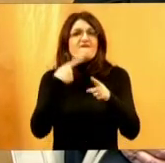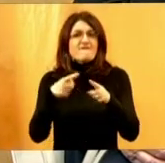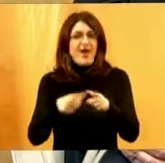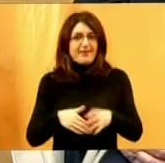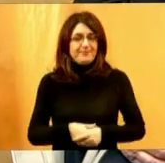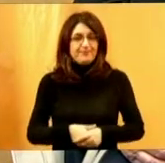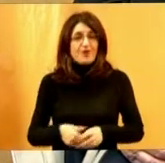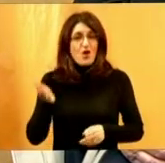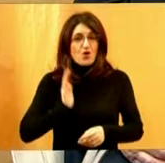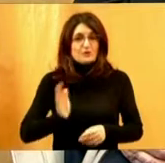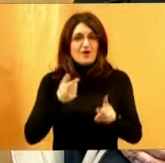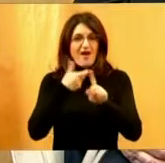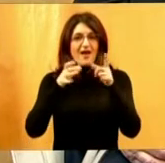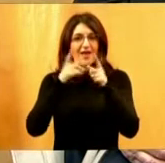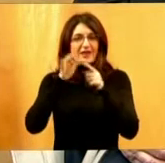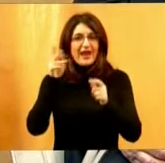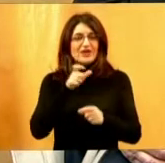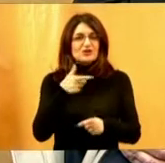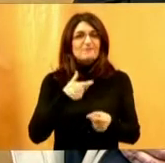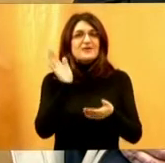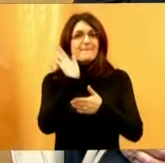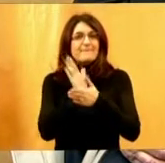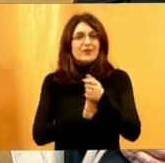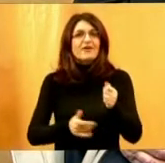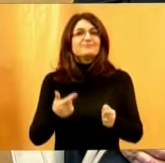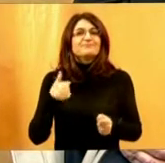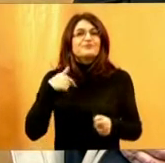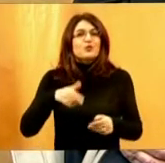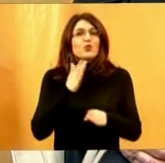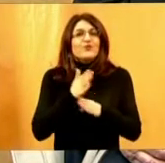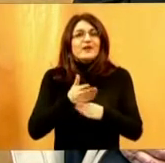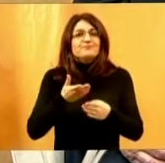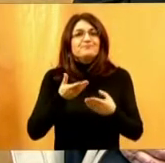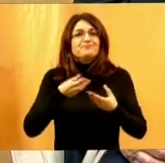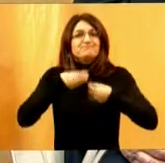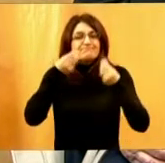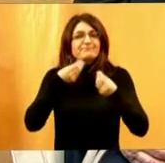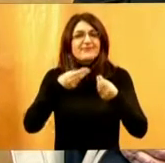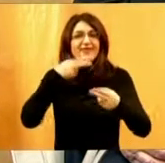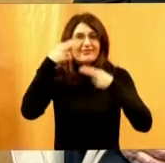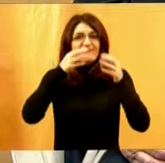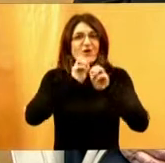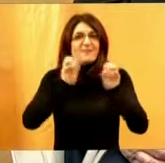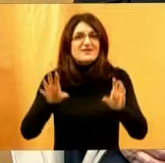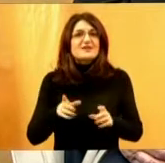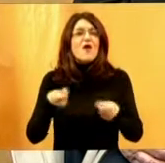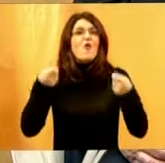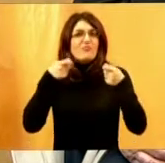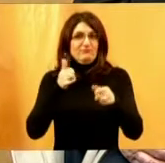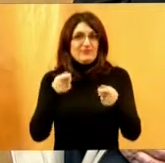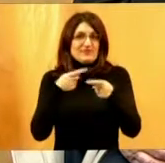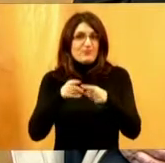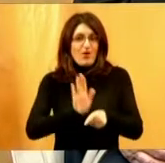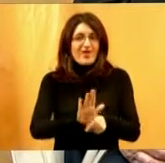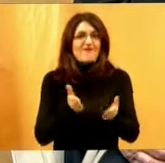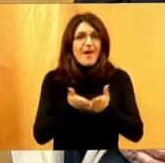Gospođe Katalenić, bi samo za početak, kako sam ja uvela veće, tu mogućnost da informiram naše gledatelje, jer to je takva emisija,